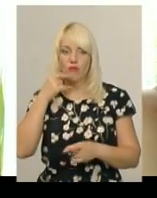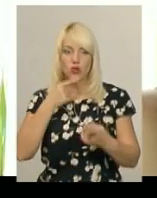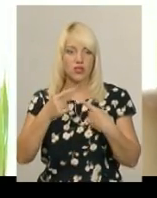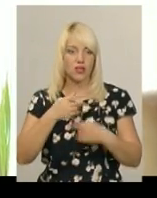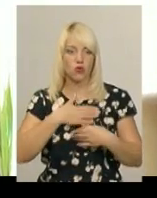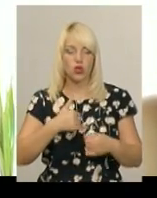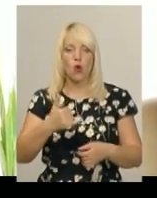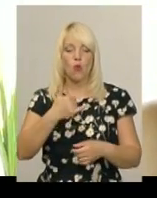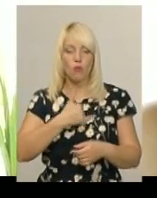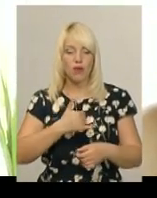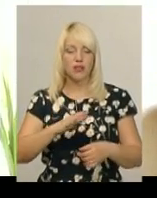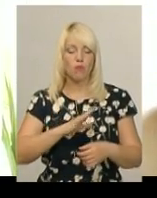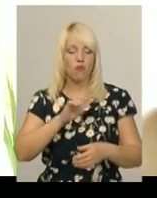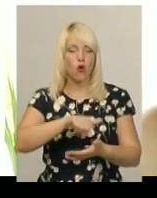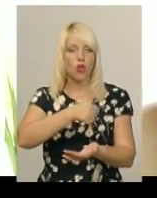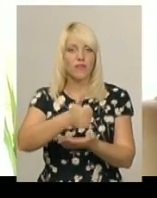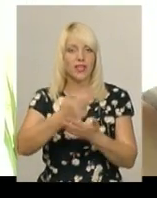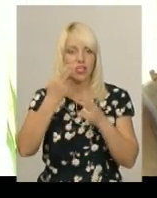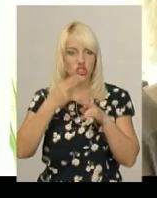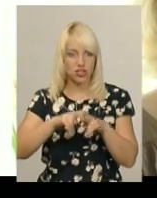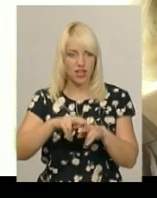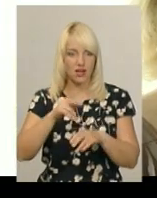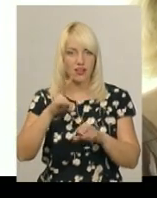головний інженер був, навчав з них, вважав спілкуватися.